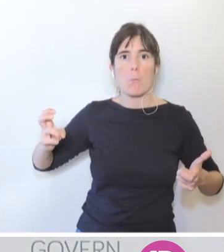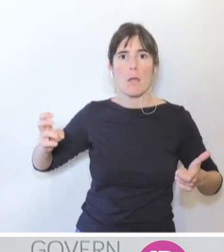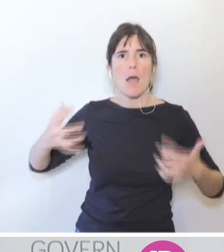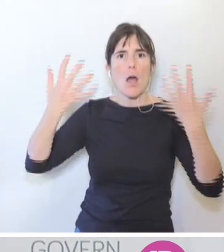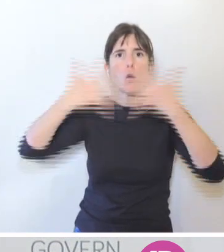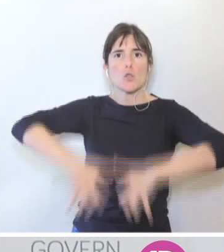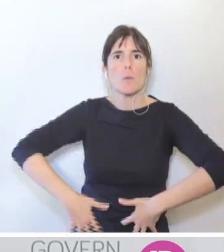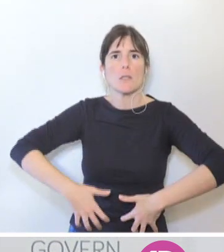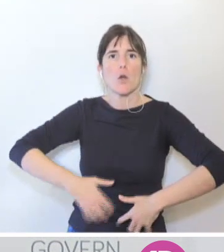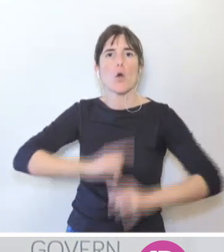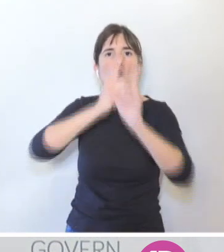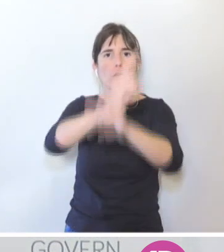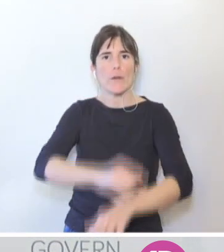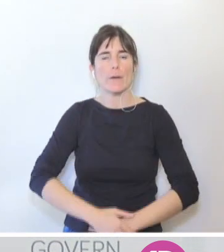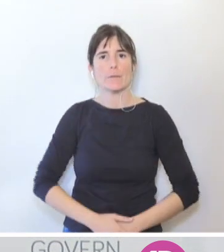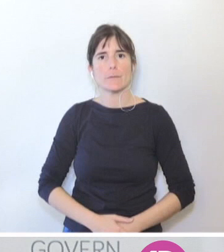En contra de què?